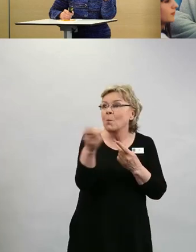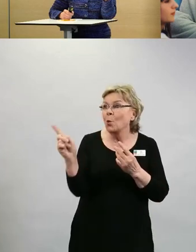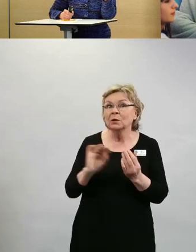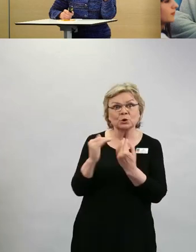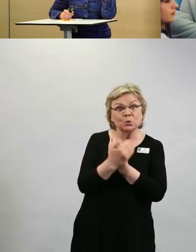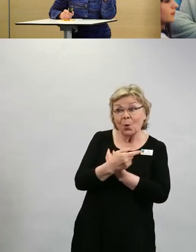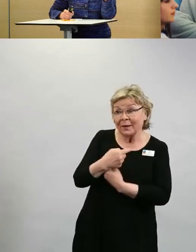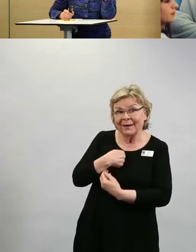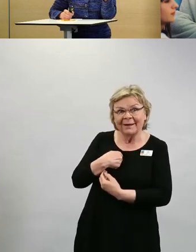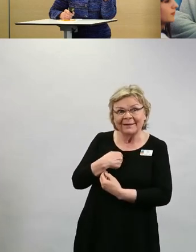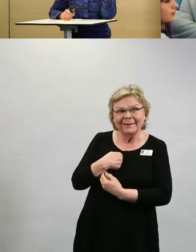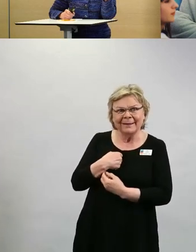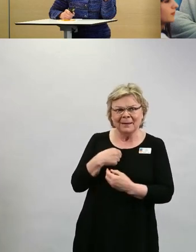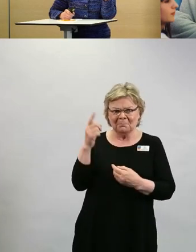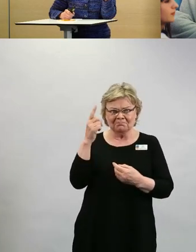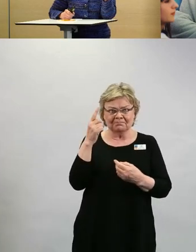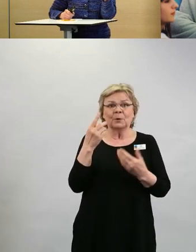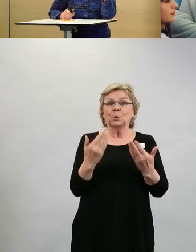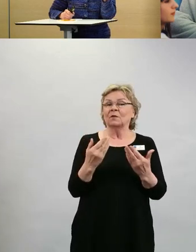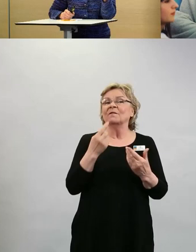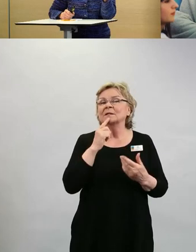mitä tarkoittaa laumasuoja.